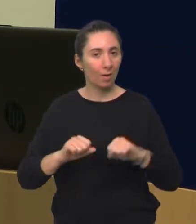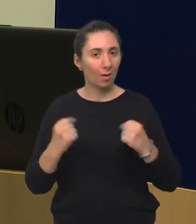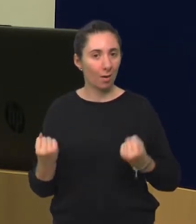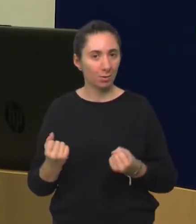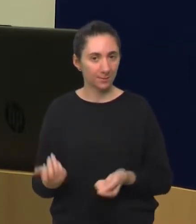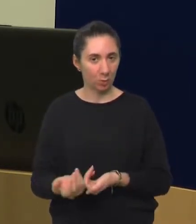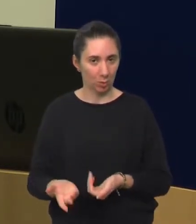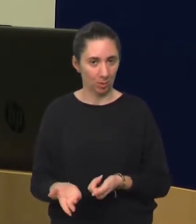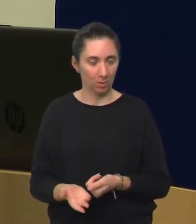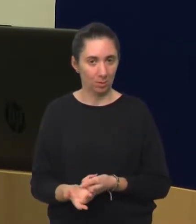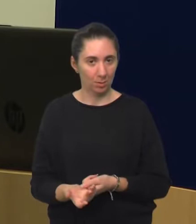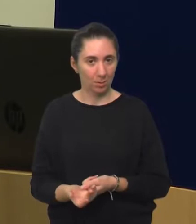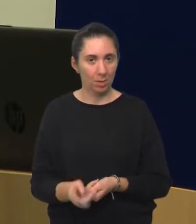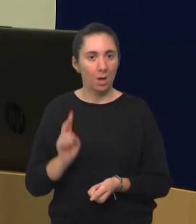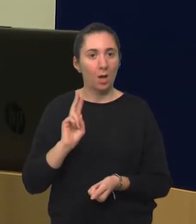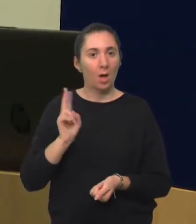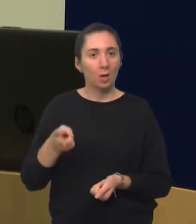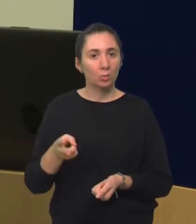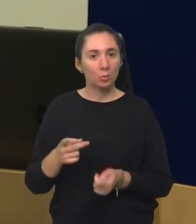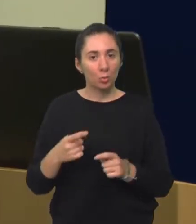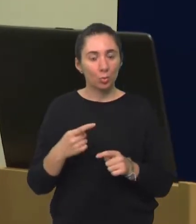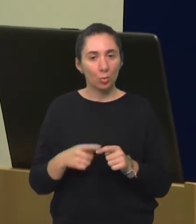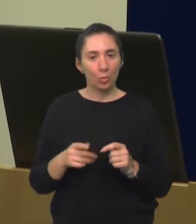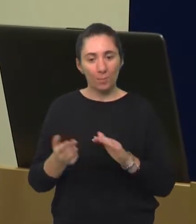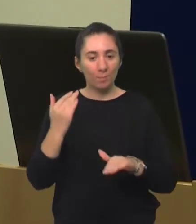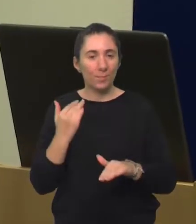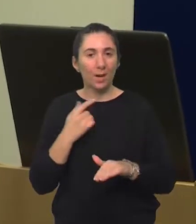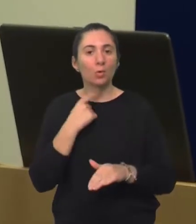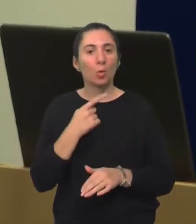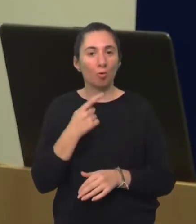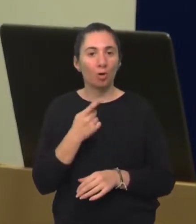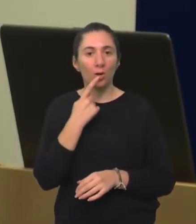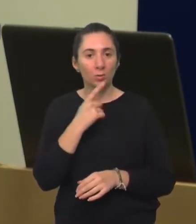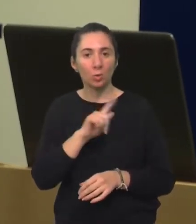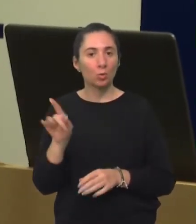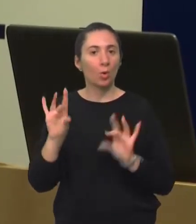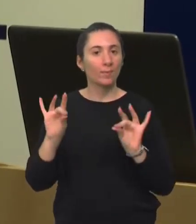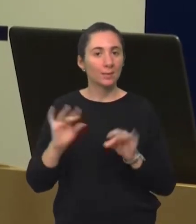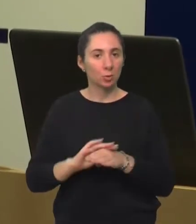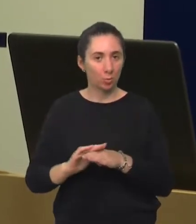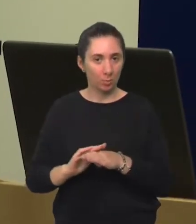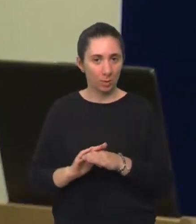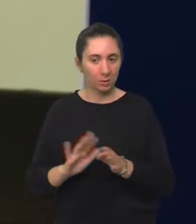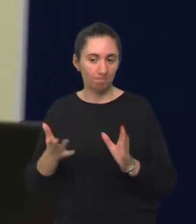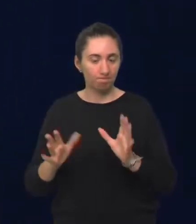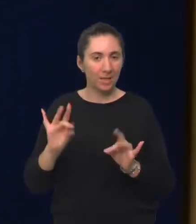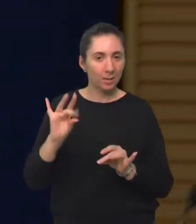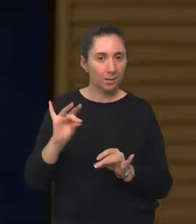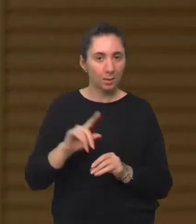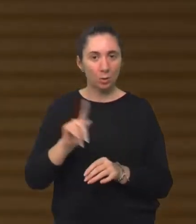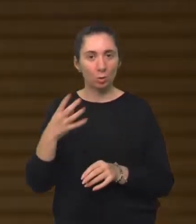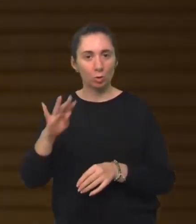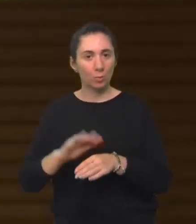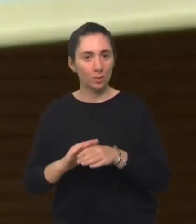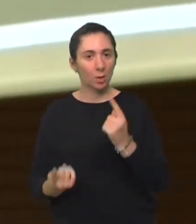djeteta. Drugi period je zapravo ta predgovorna predjezična faza je znači negdje do desetog mjeseca, zato što se od prilike u dobiju desetog do